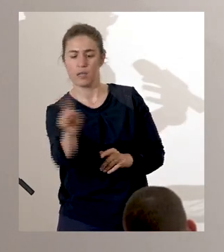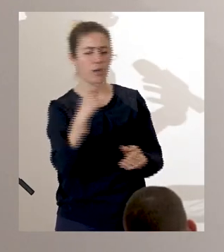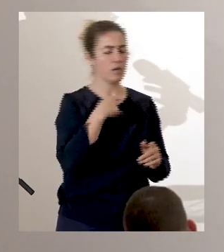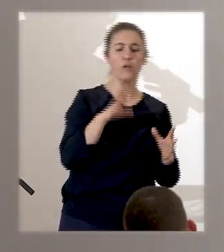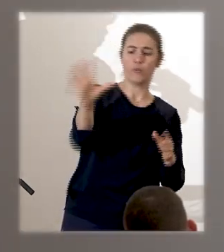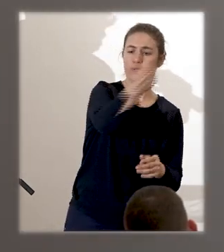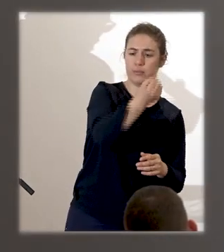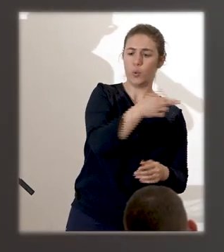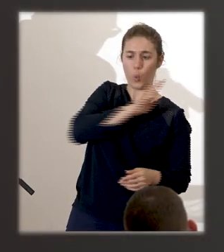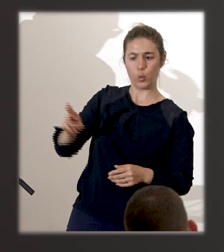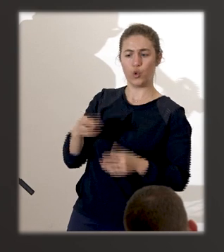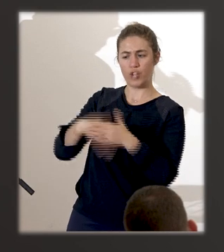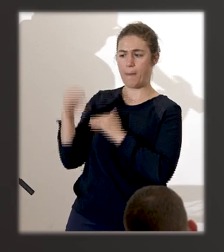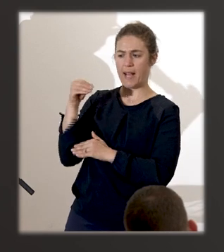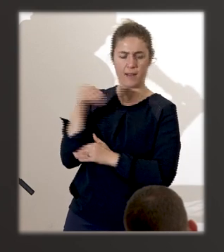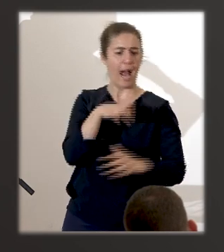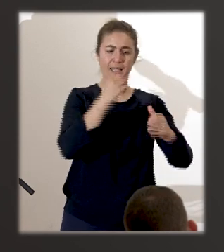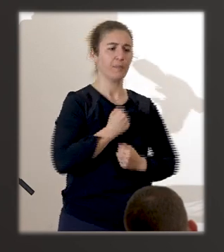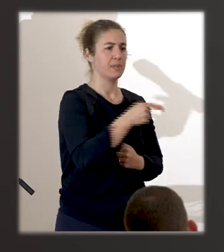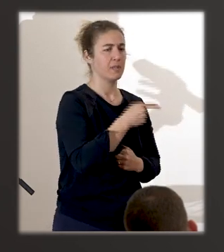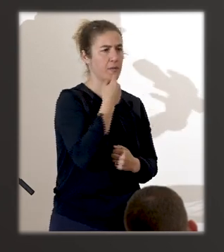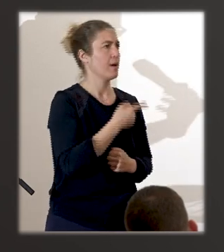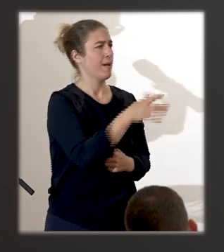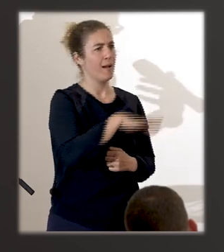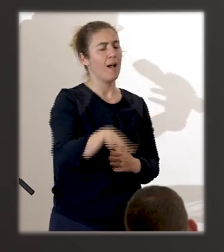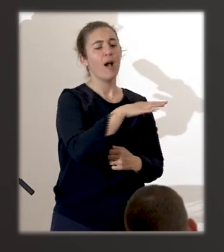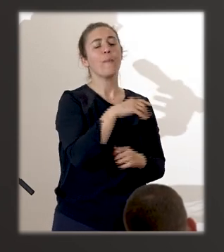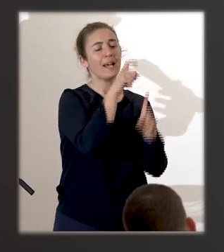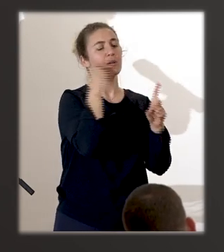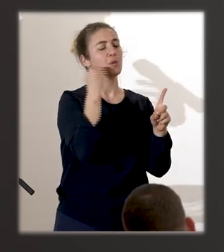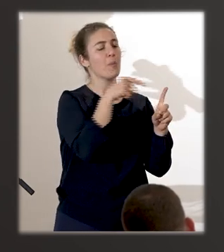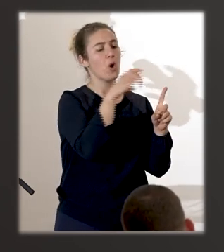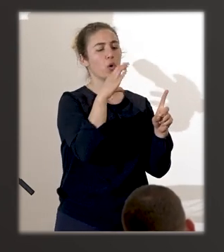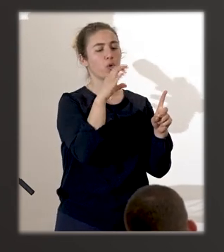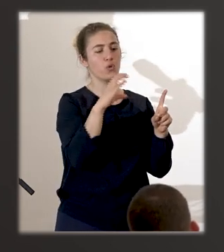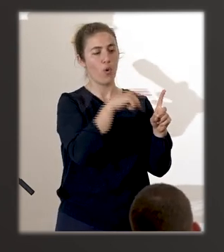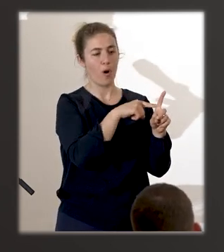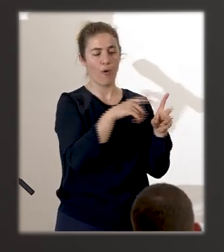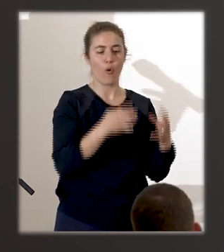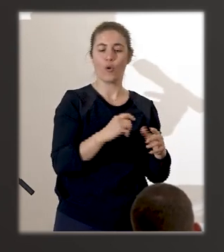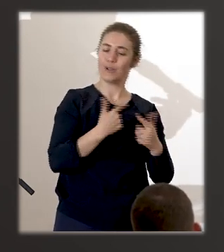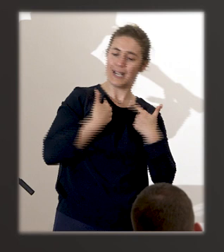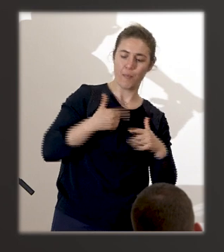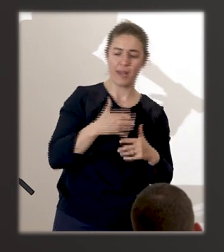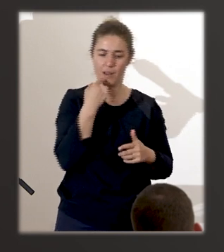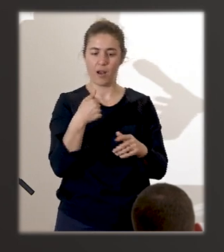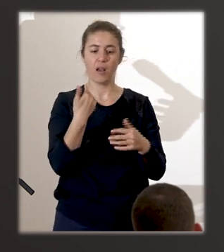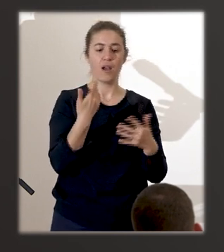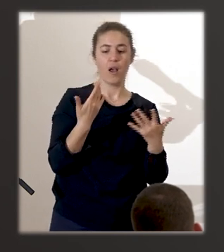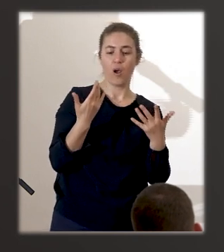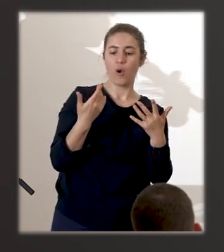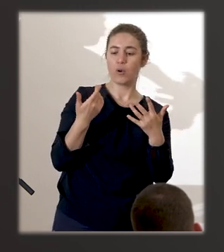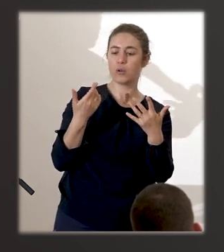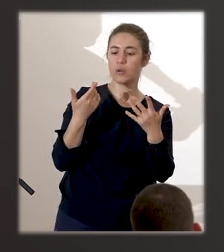Autrement dit, pour sauver ses propres camarades, Kujo acceptait de devenir un auxiliaire de la lutte contre les